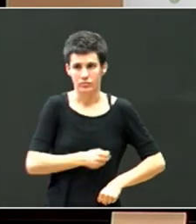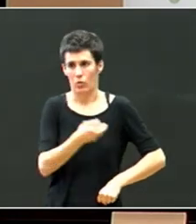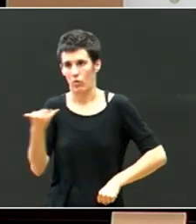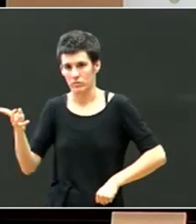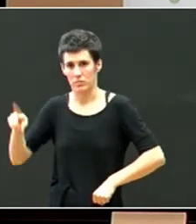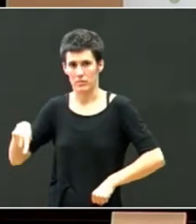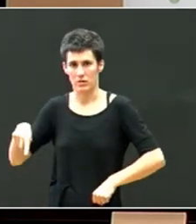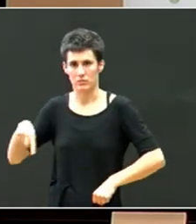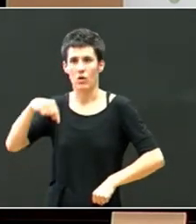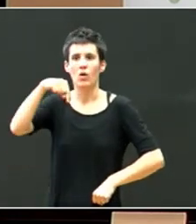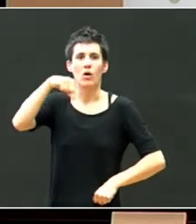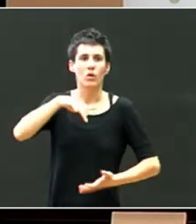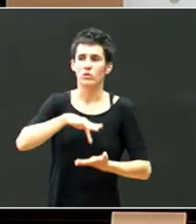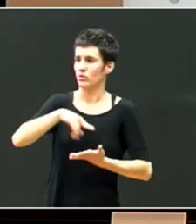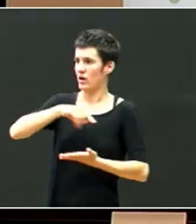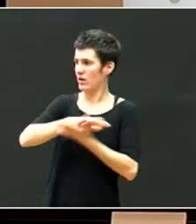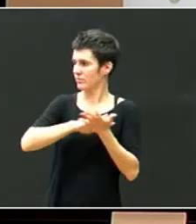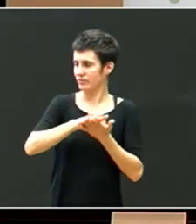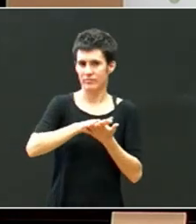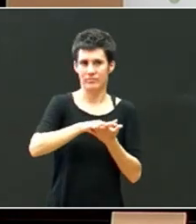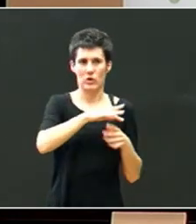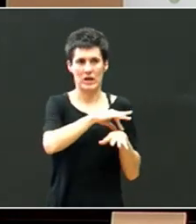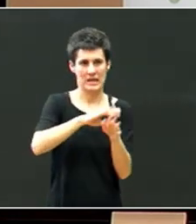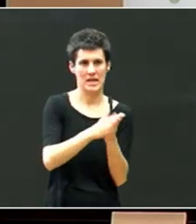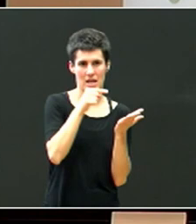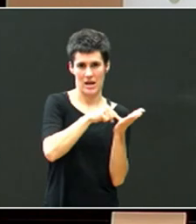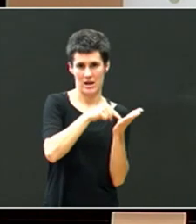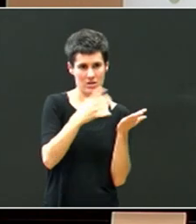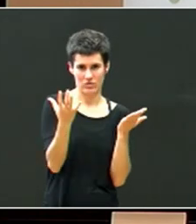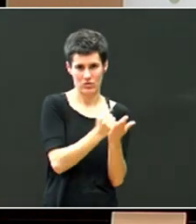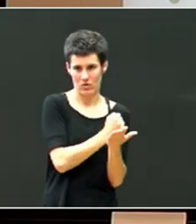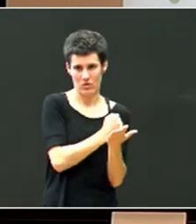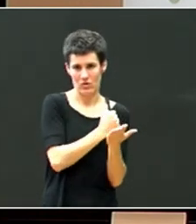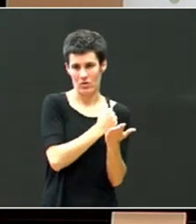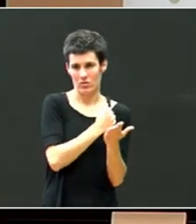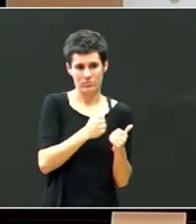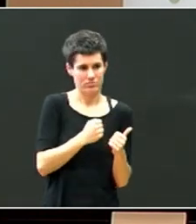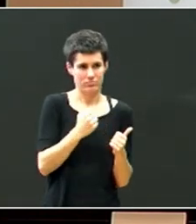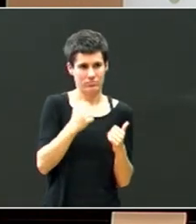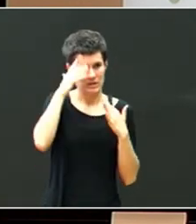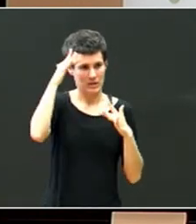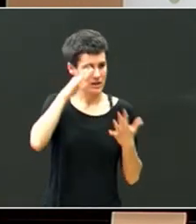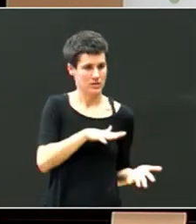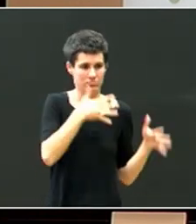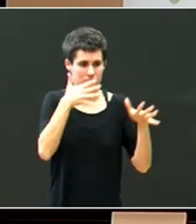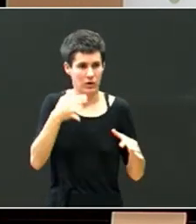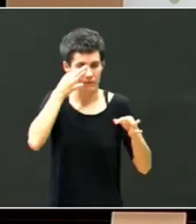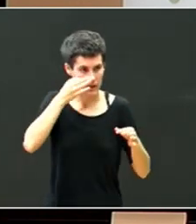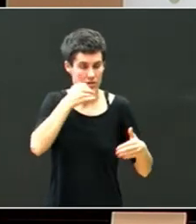bat, gaur esango dugun guztia, hemen gide honetan, ia, guztia, martza jarri ezkero, ez da,